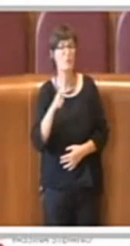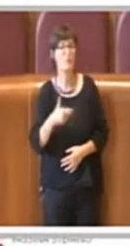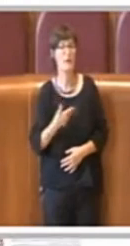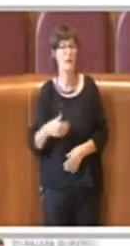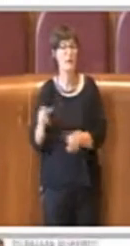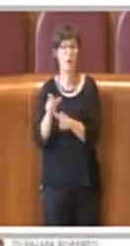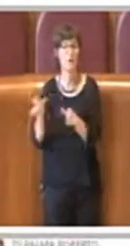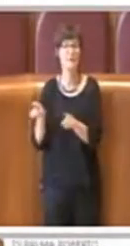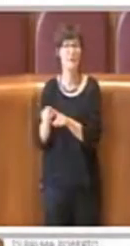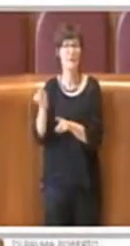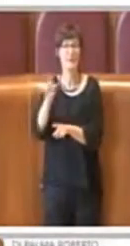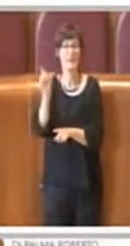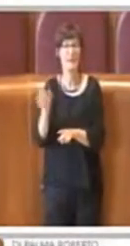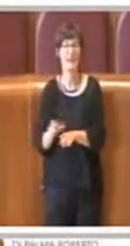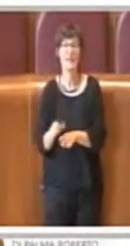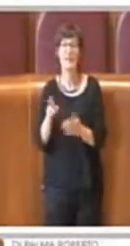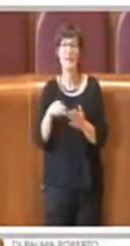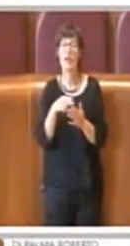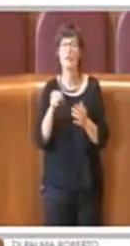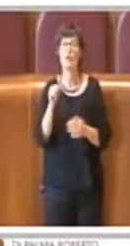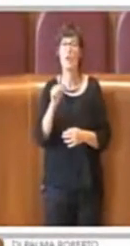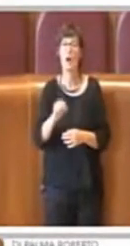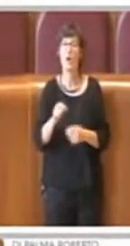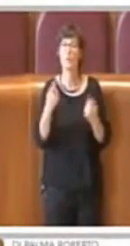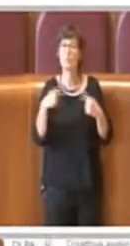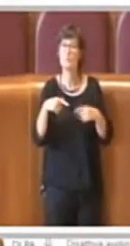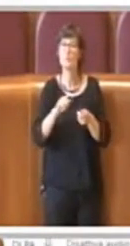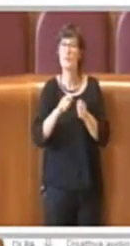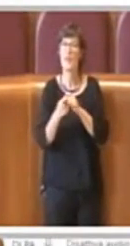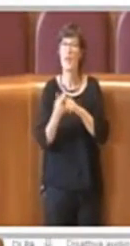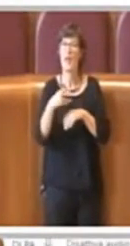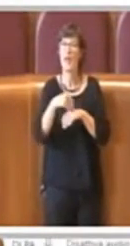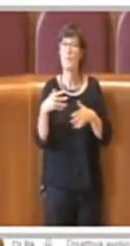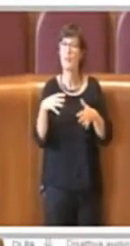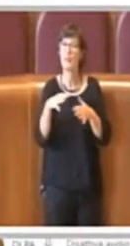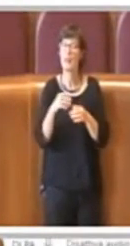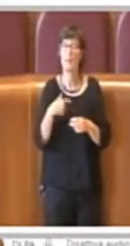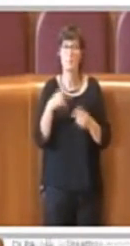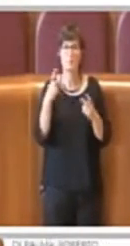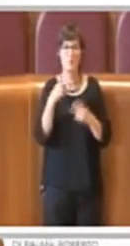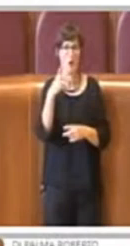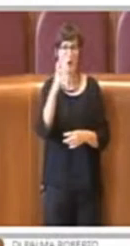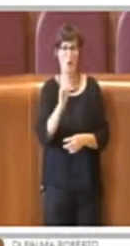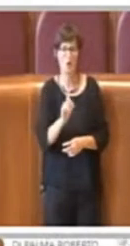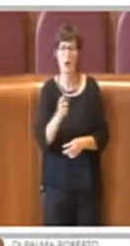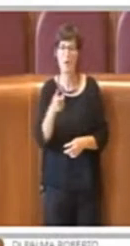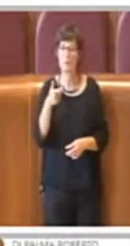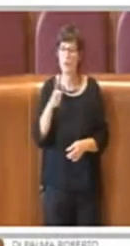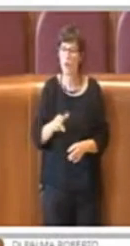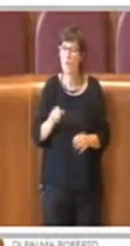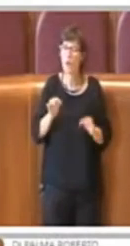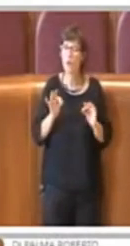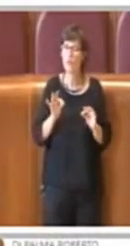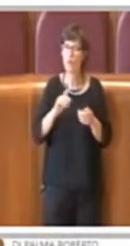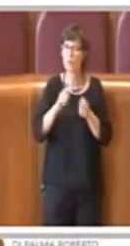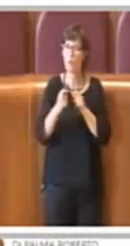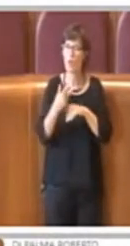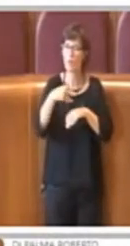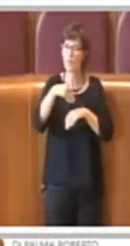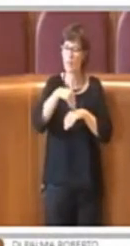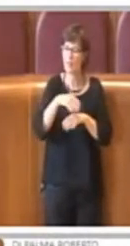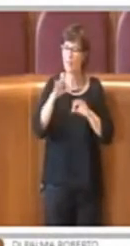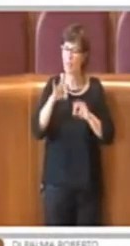di Fatale Italia voteranno contro questo emendamento, non l'ho assolutamente compreso visto che corrisponde esattamente a quello che la